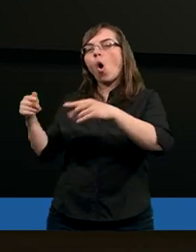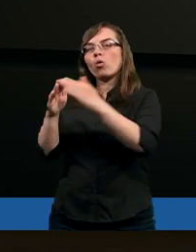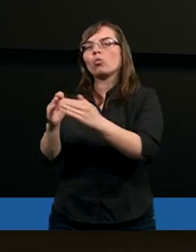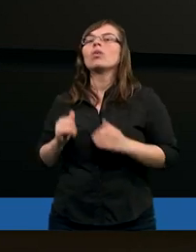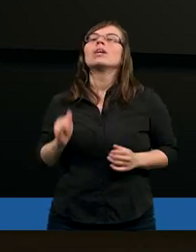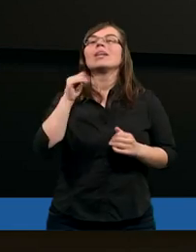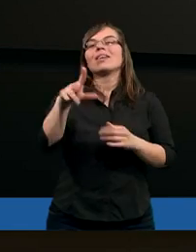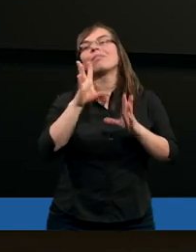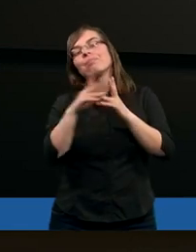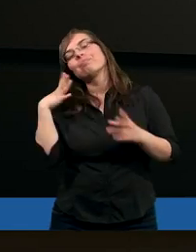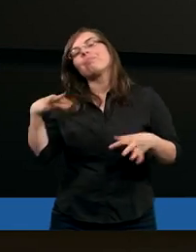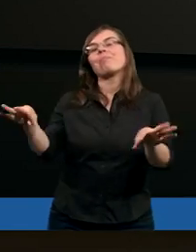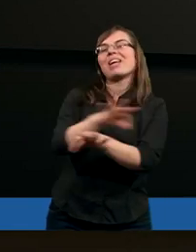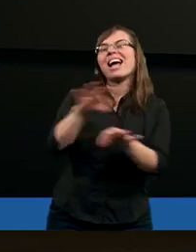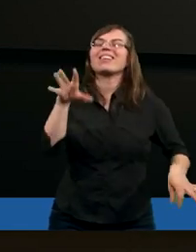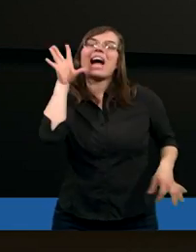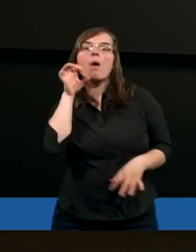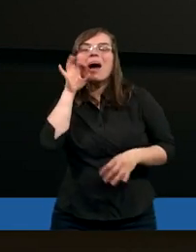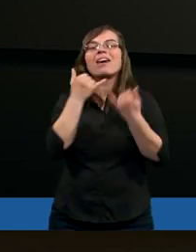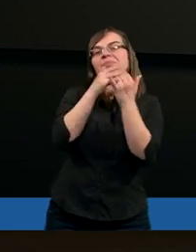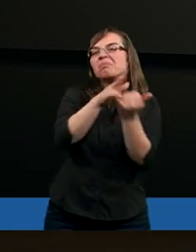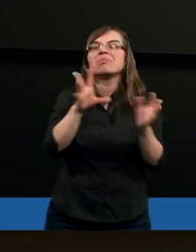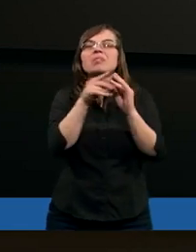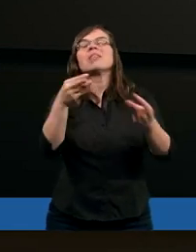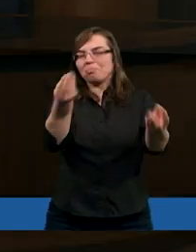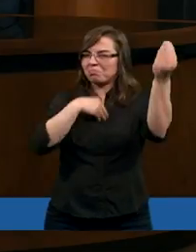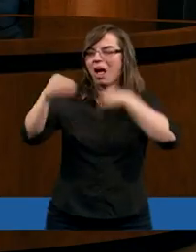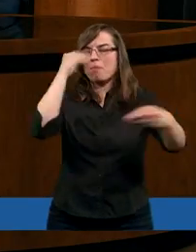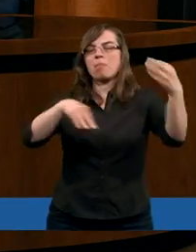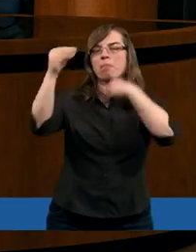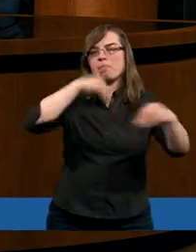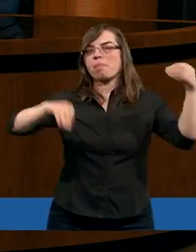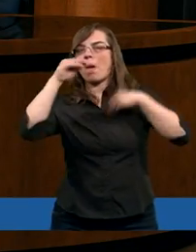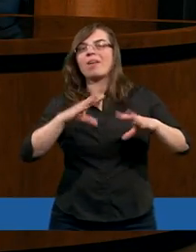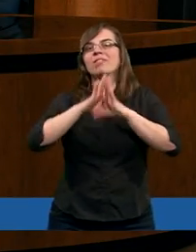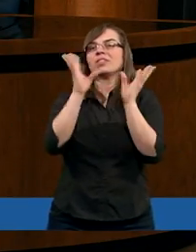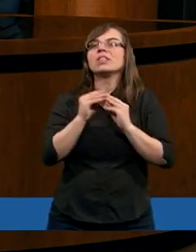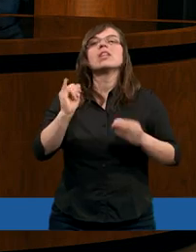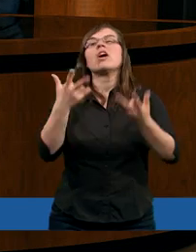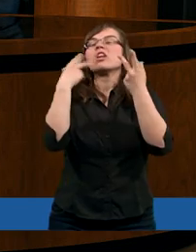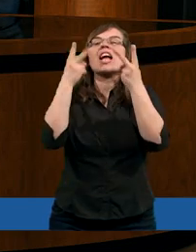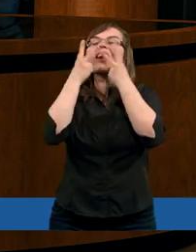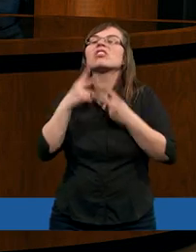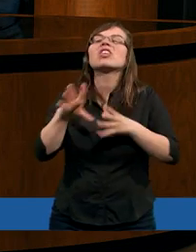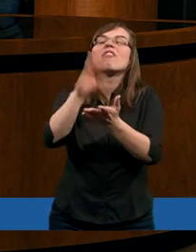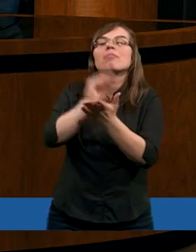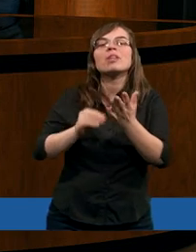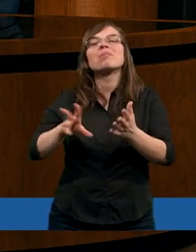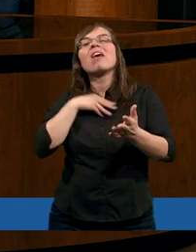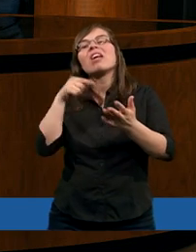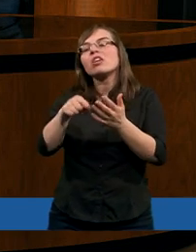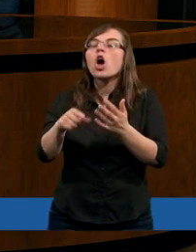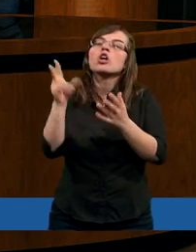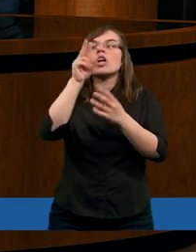a tam były wszystkie mięsa, kiełbasy, salsesony, bo jadła wszystko. No nie doczytała się w Piśmie Świętym jeszcze